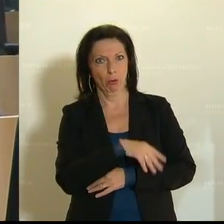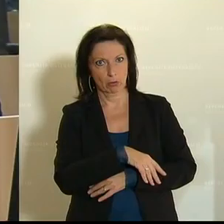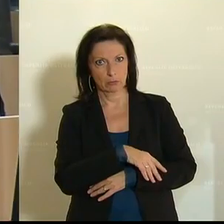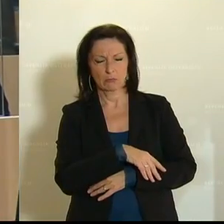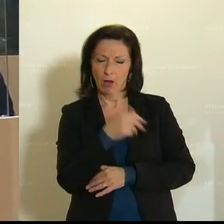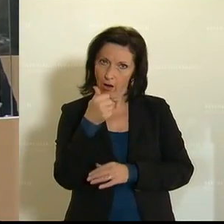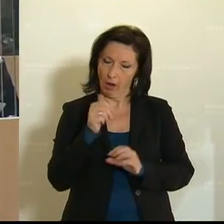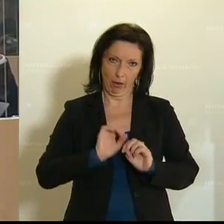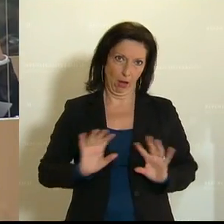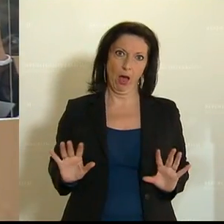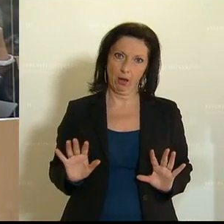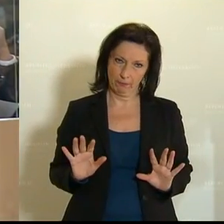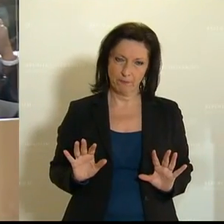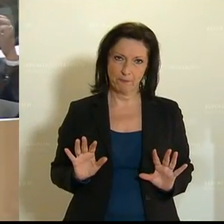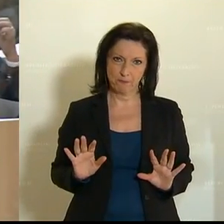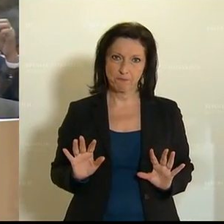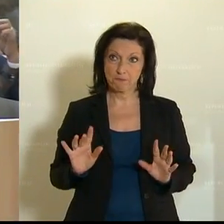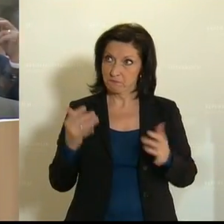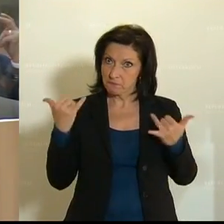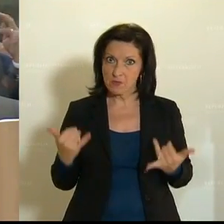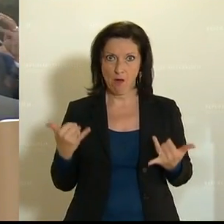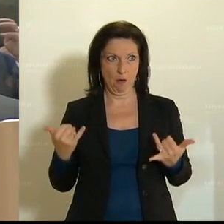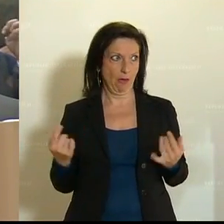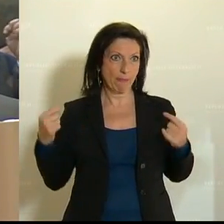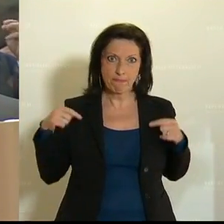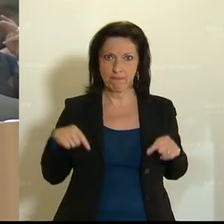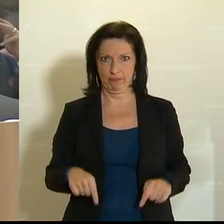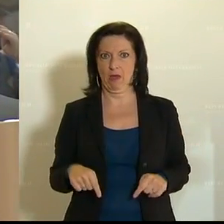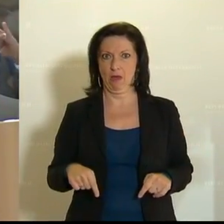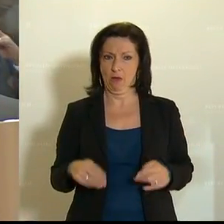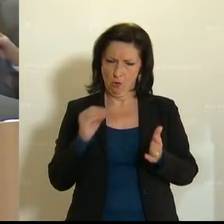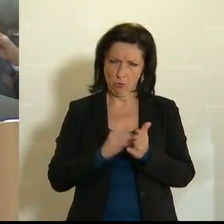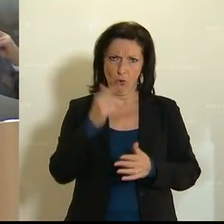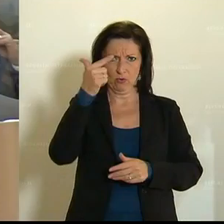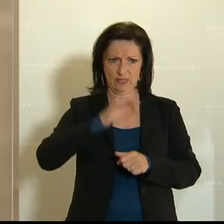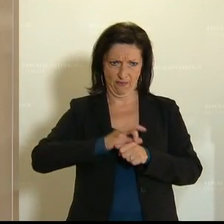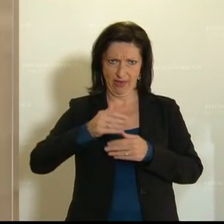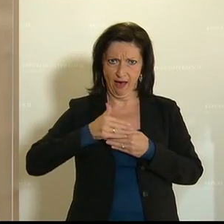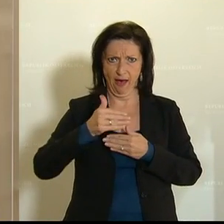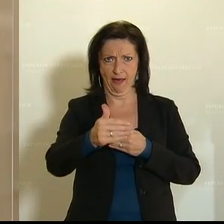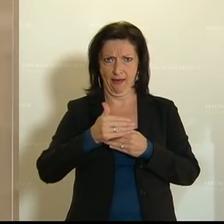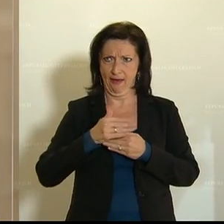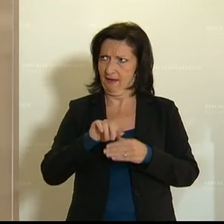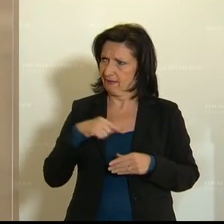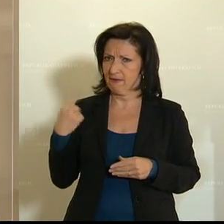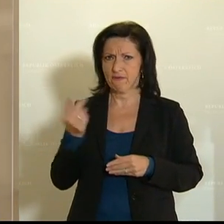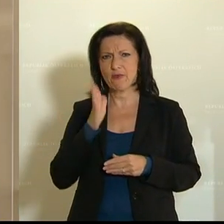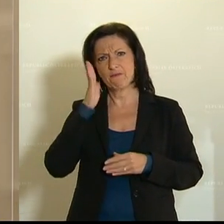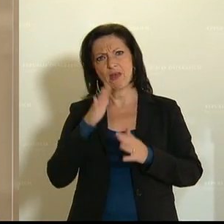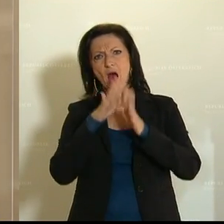klar, sehr geehrte Damen und Herren. Wir stehen heute hier und in den kommenden zwei Tagen und diskutieren über ein